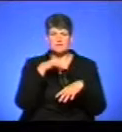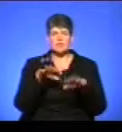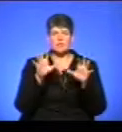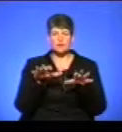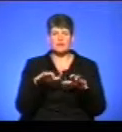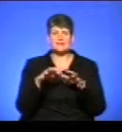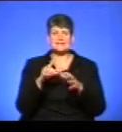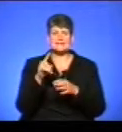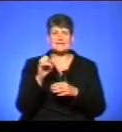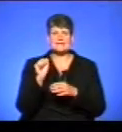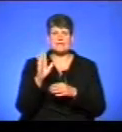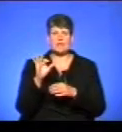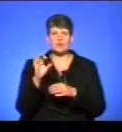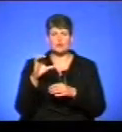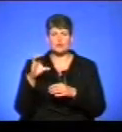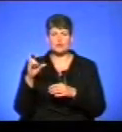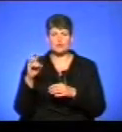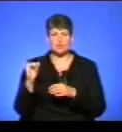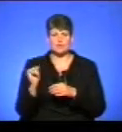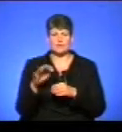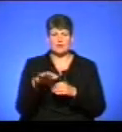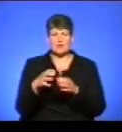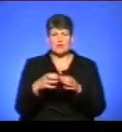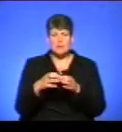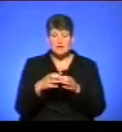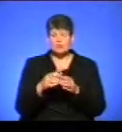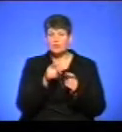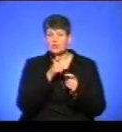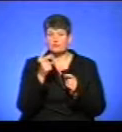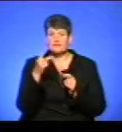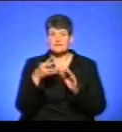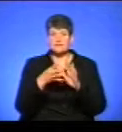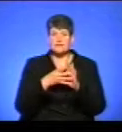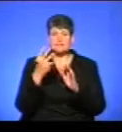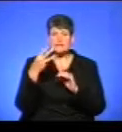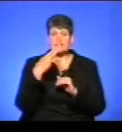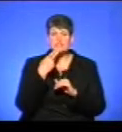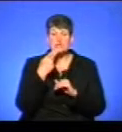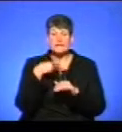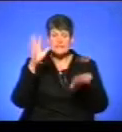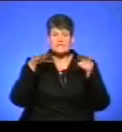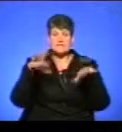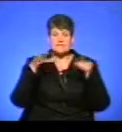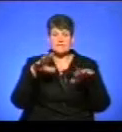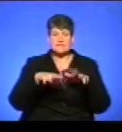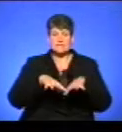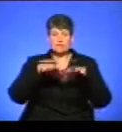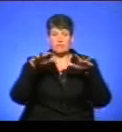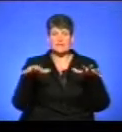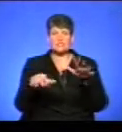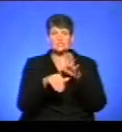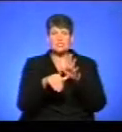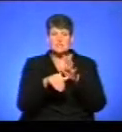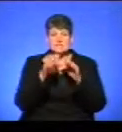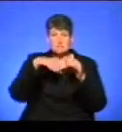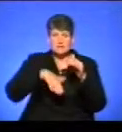територіальної громади Людмила Павлінська. Зазначу, впродовж 29-30 червня злива затопила шість підвалів домівок